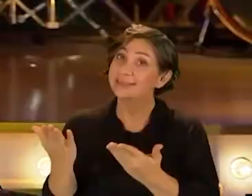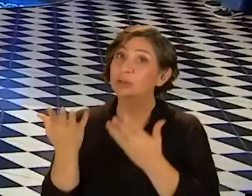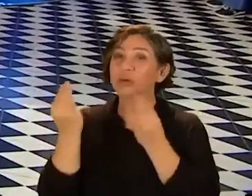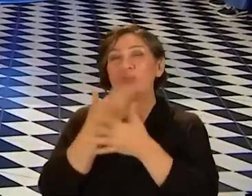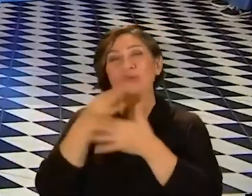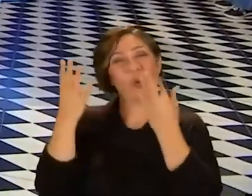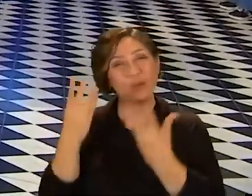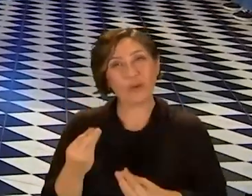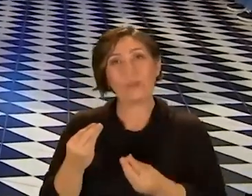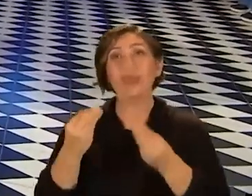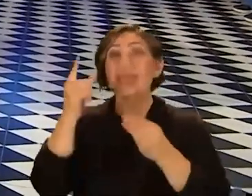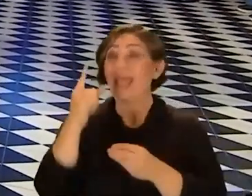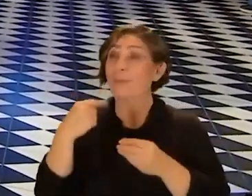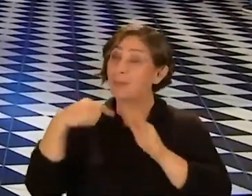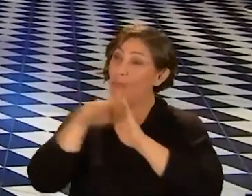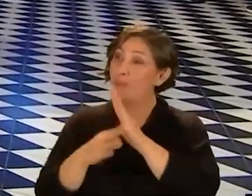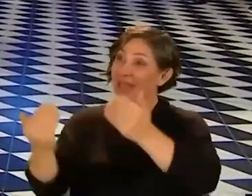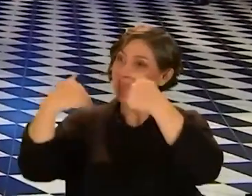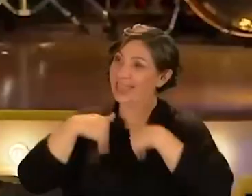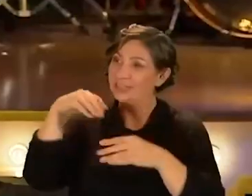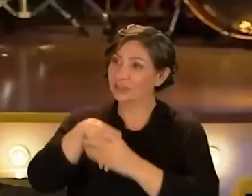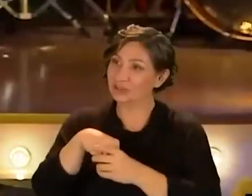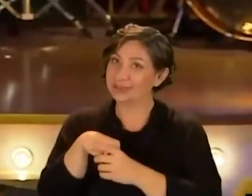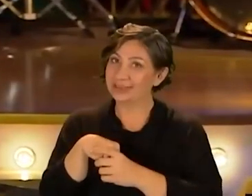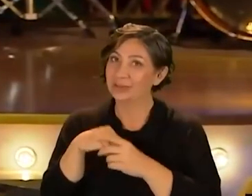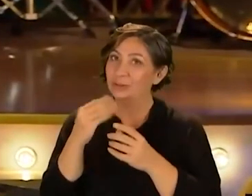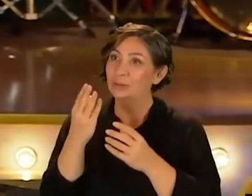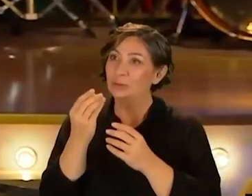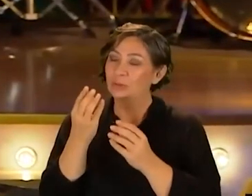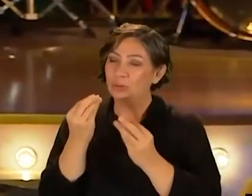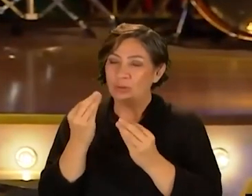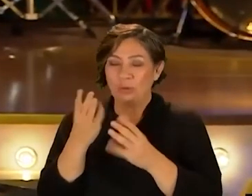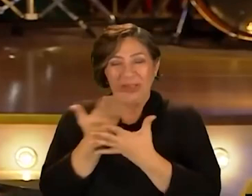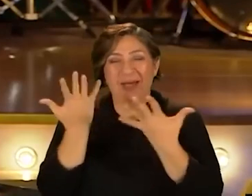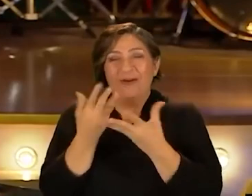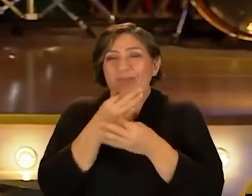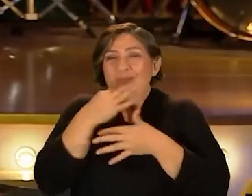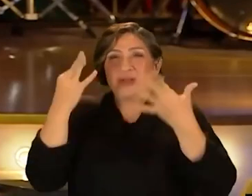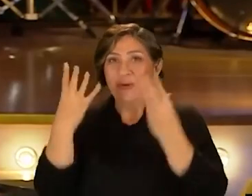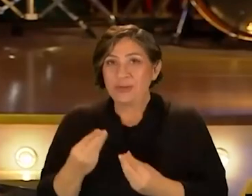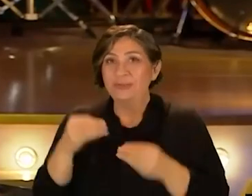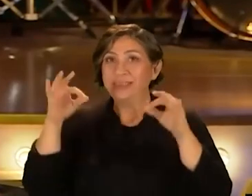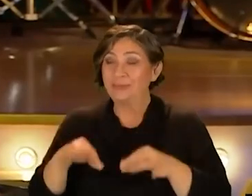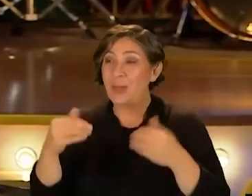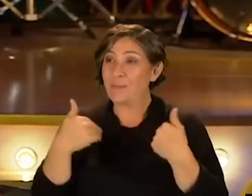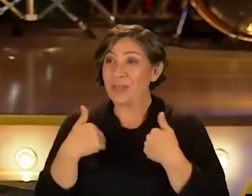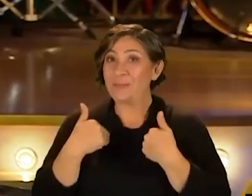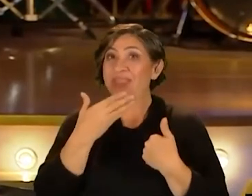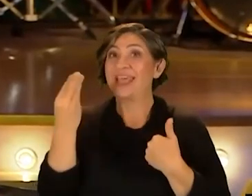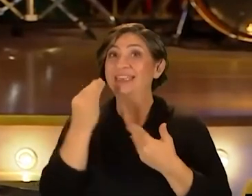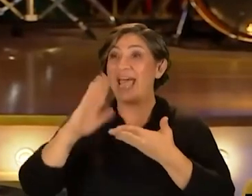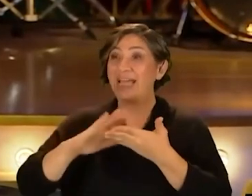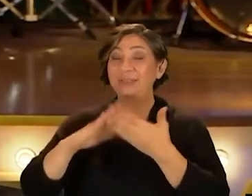teşekkür ederim çok mutlu oldum ilk benim programıma çıktığın için çok daha çok mutlu oldum şimdi benim